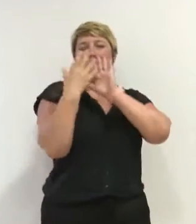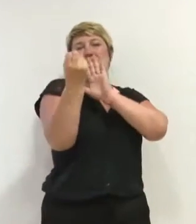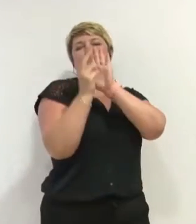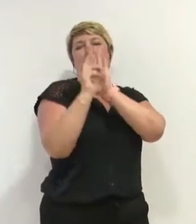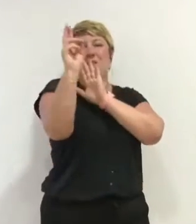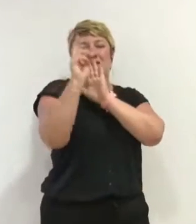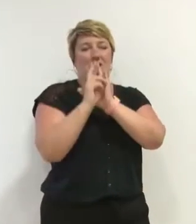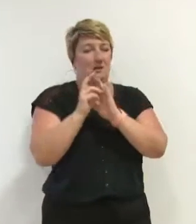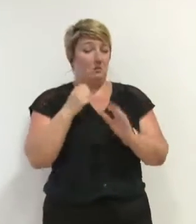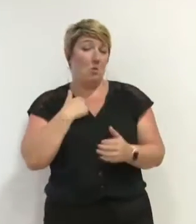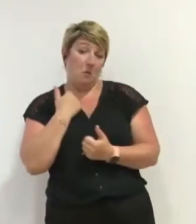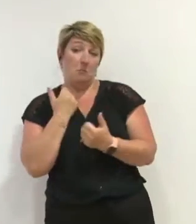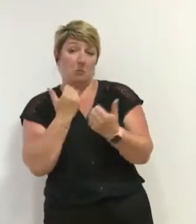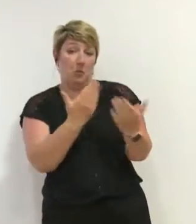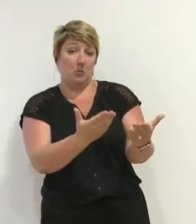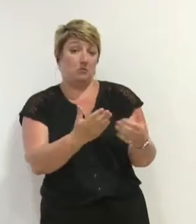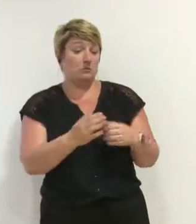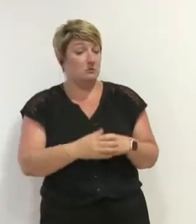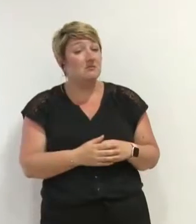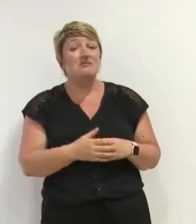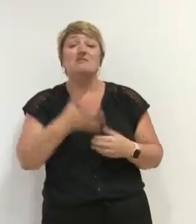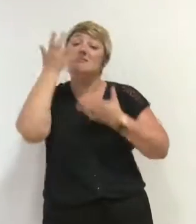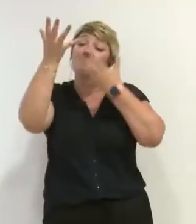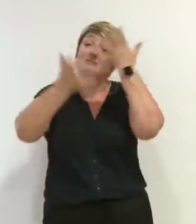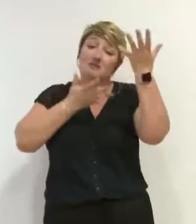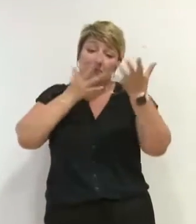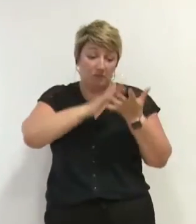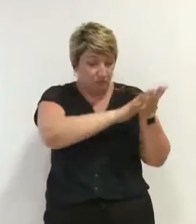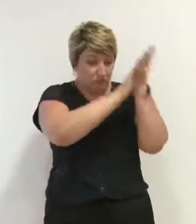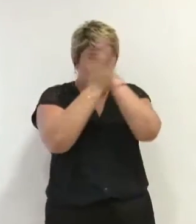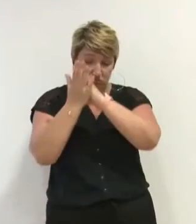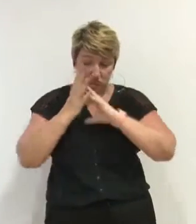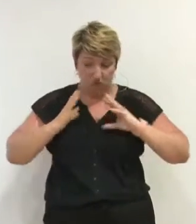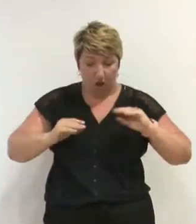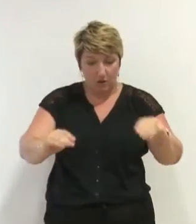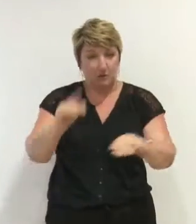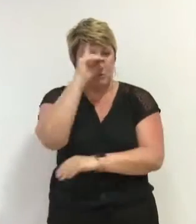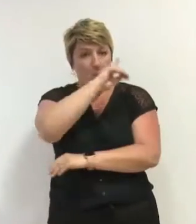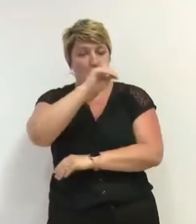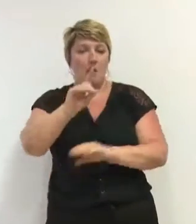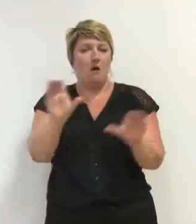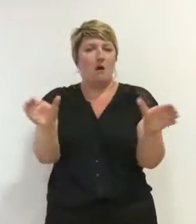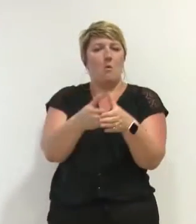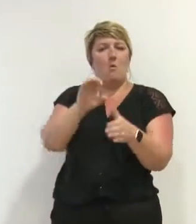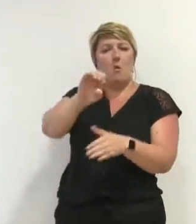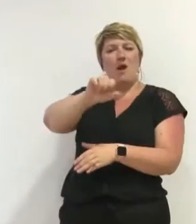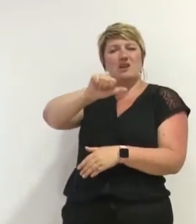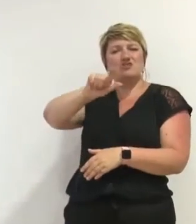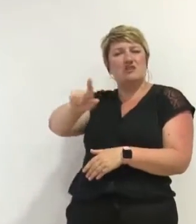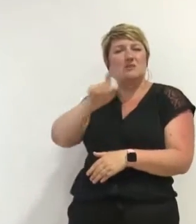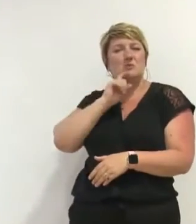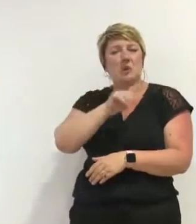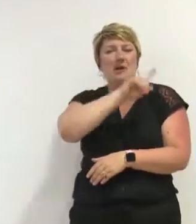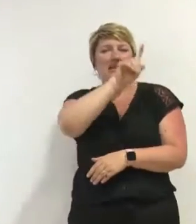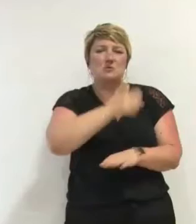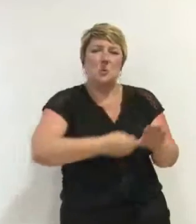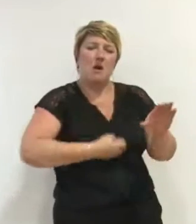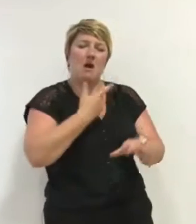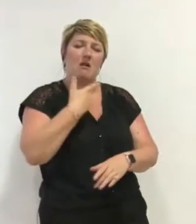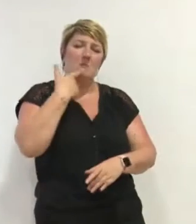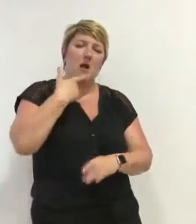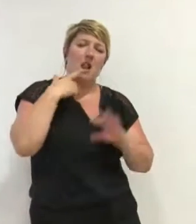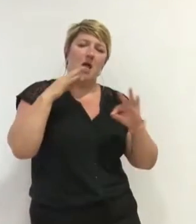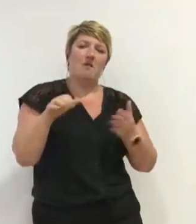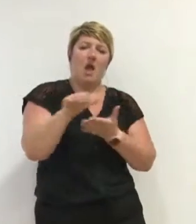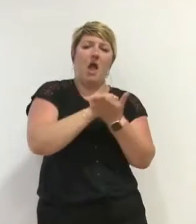votre parole en acte. Le groupe EAG a évoqué incidemment dans sa question orale le projet de privatisation de l